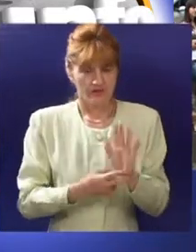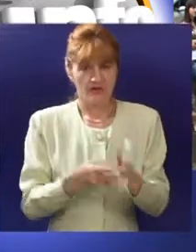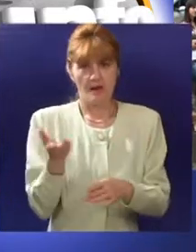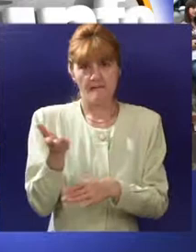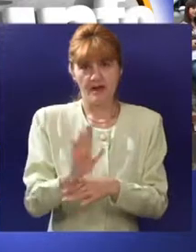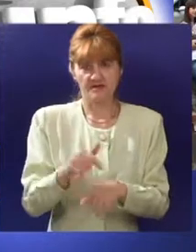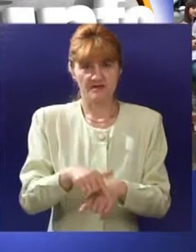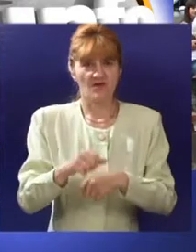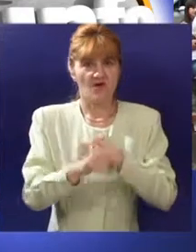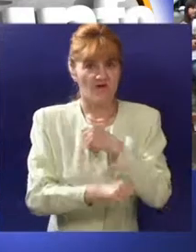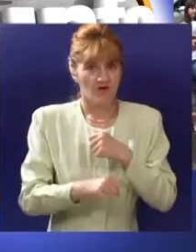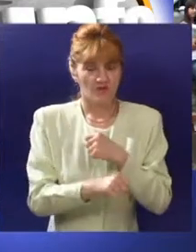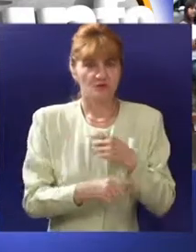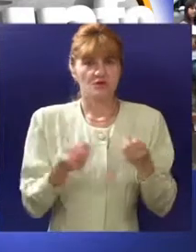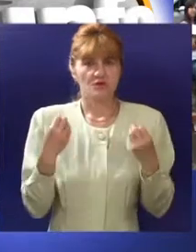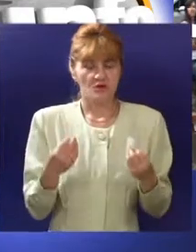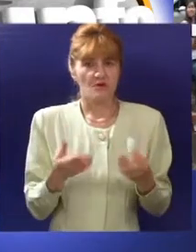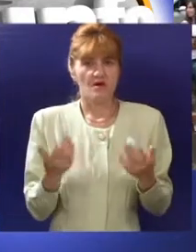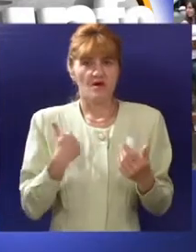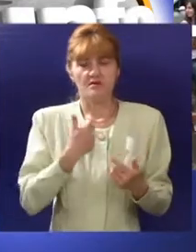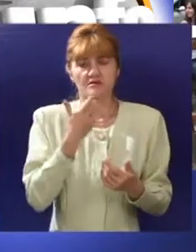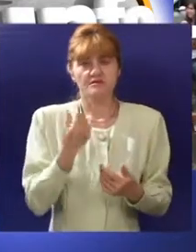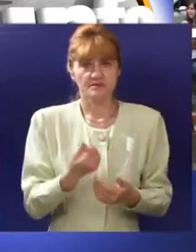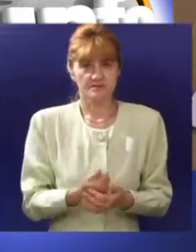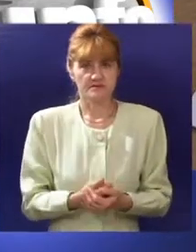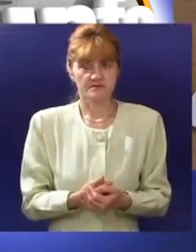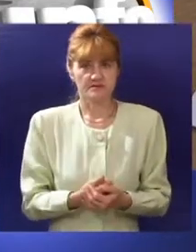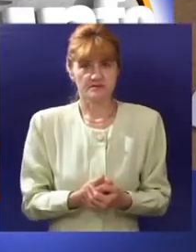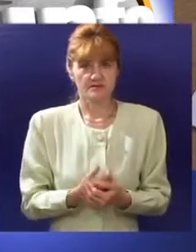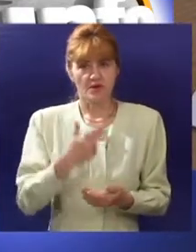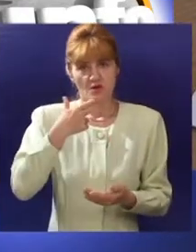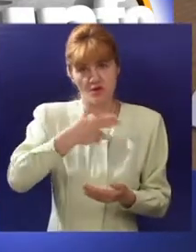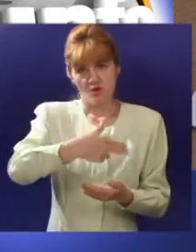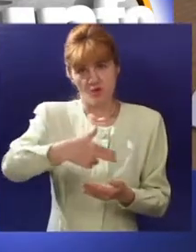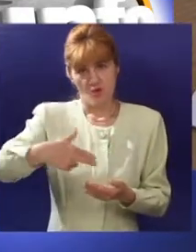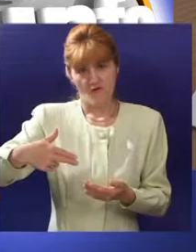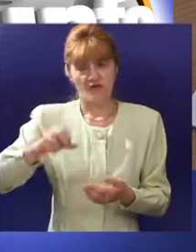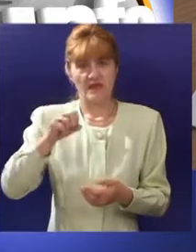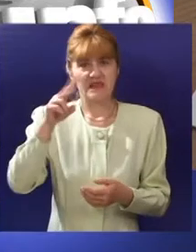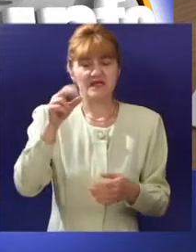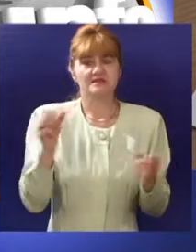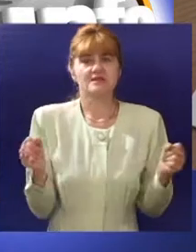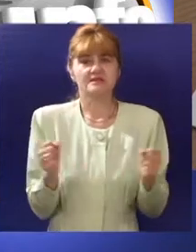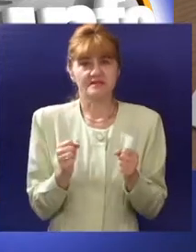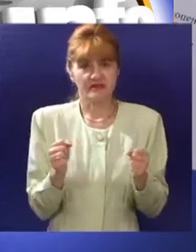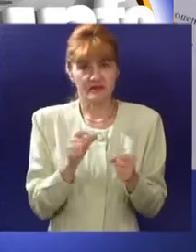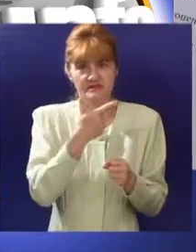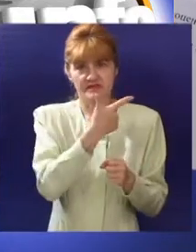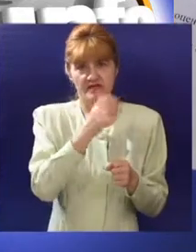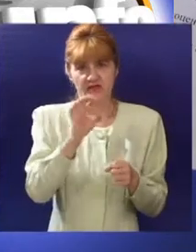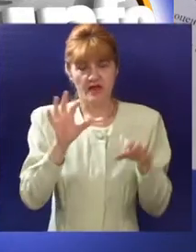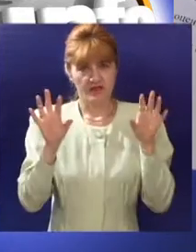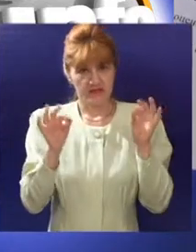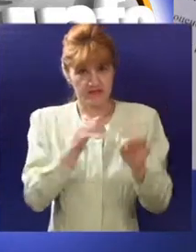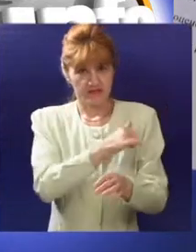fakulteta i ovog sistema bolovinskog koji to nalaže itd. U ugovoru koji je potpisan 13. decembra 2010.